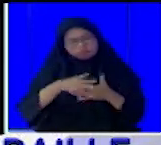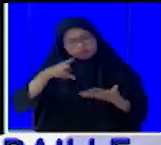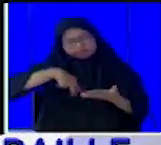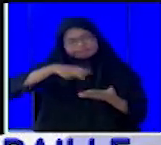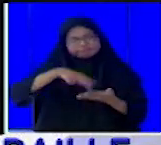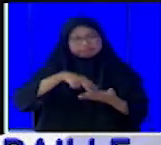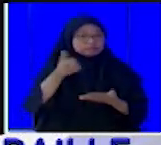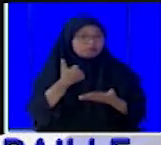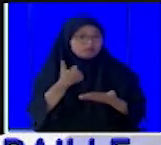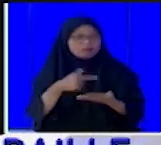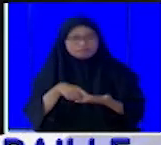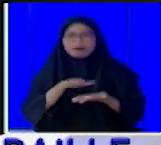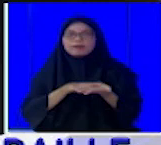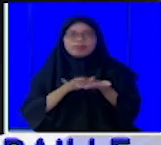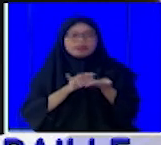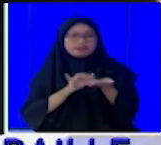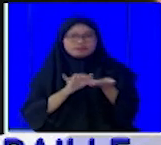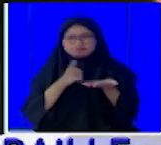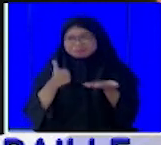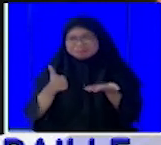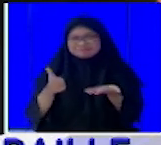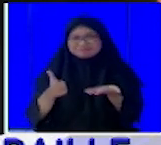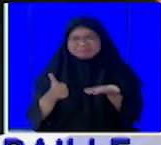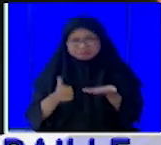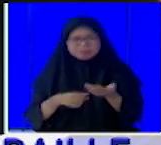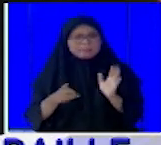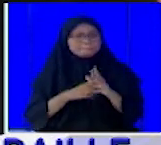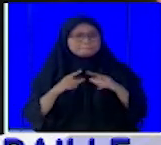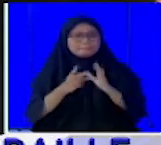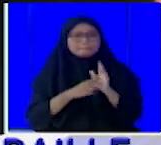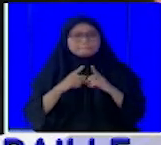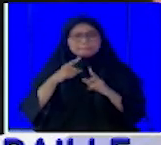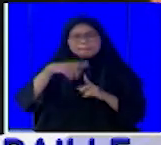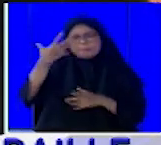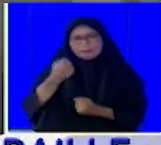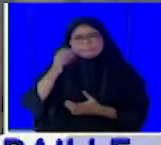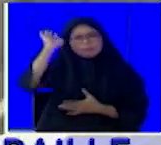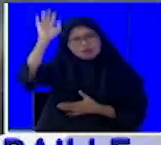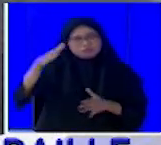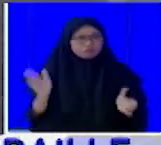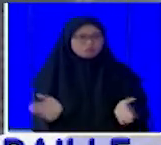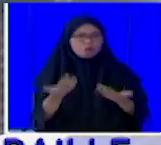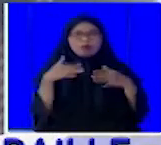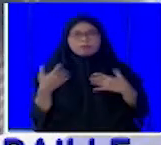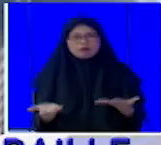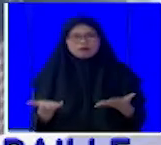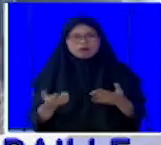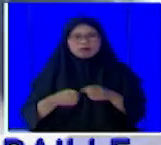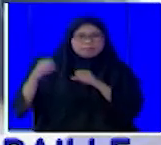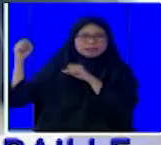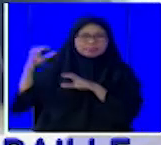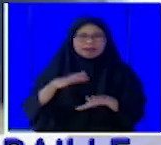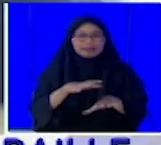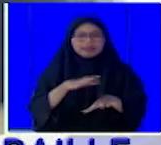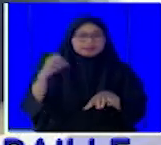huruf Al-Quran Braille. Mamat Rahmat berharap suatu saat nanti dirinya bisa mendirikan sebuah pondok pesantren khusus para